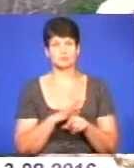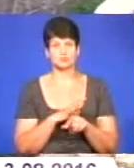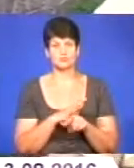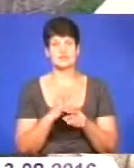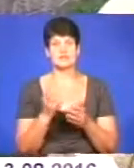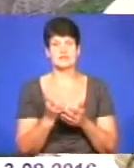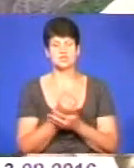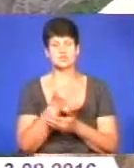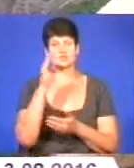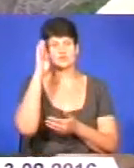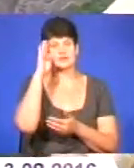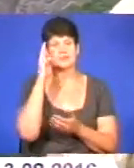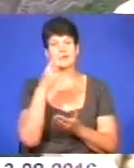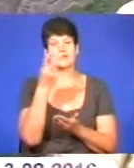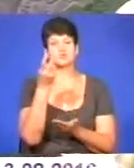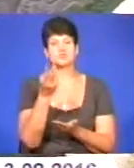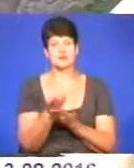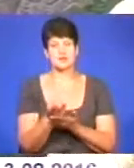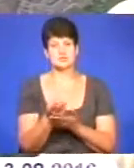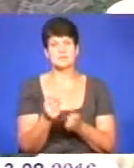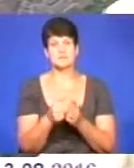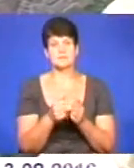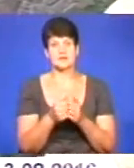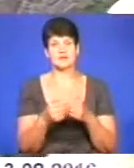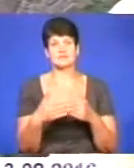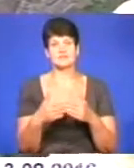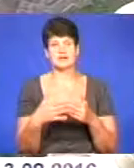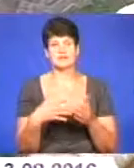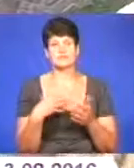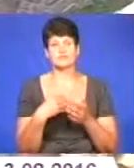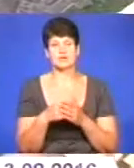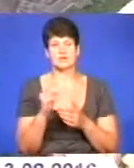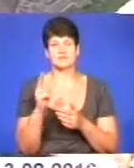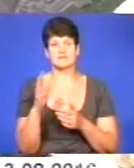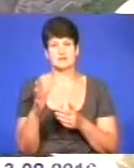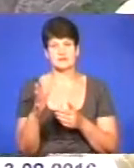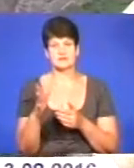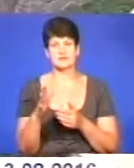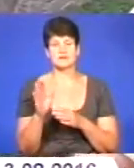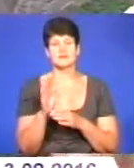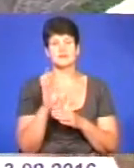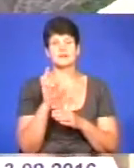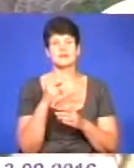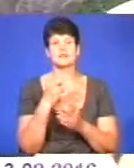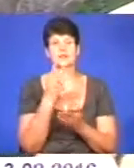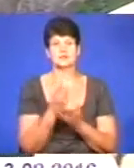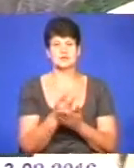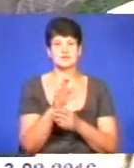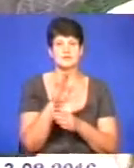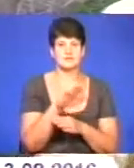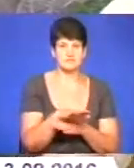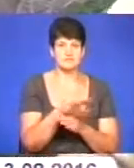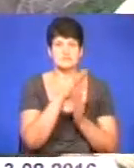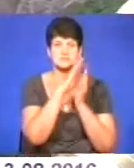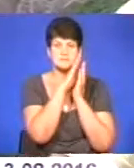знайшли чоловіка лежачим біля дверей своєї квартири. Він лежав до лілиць, спав, пістолет лежав біля